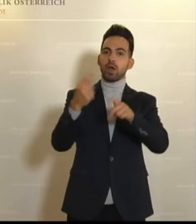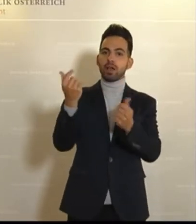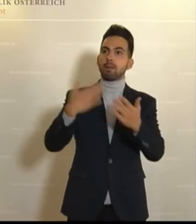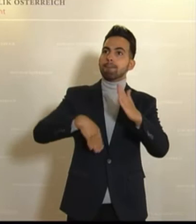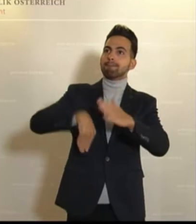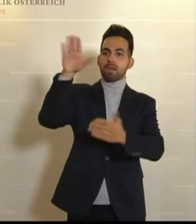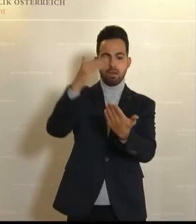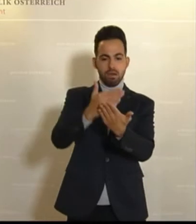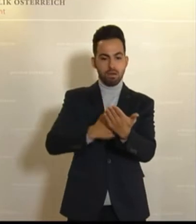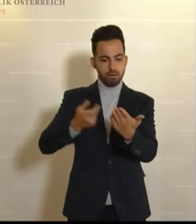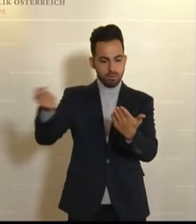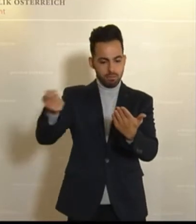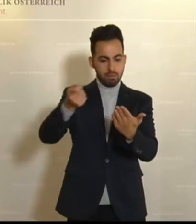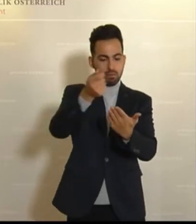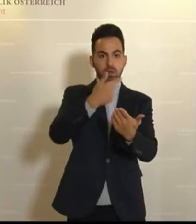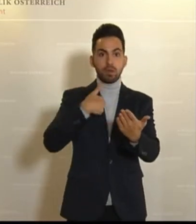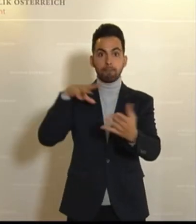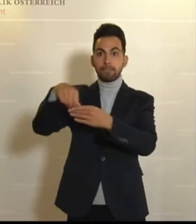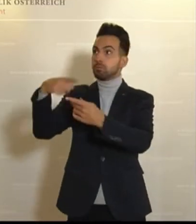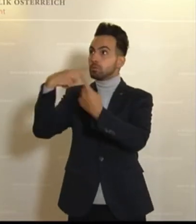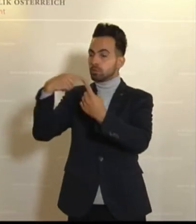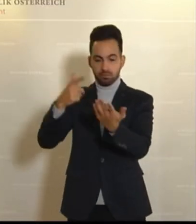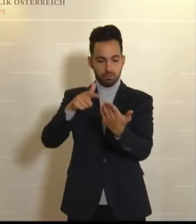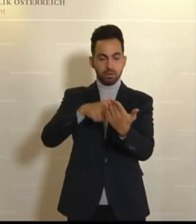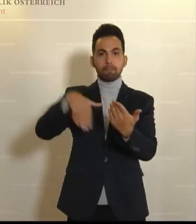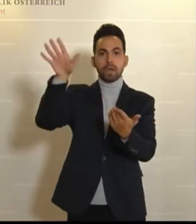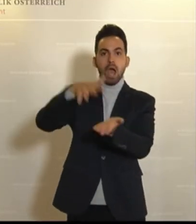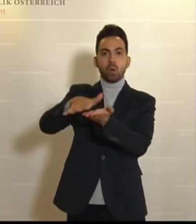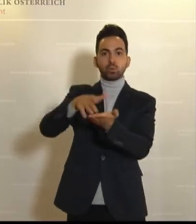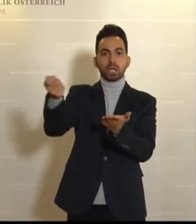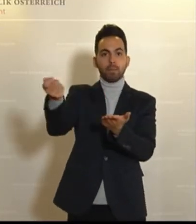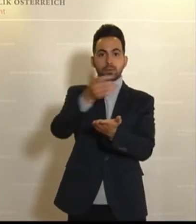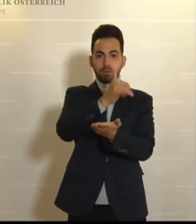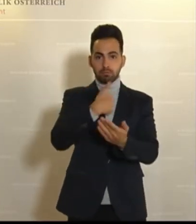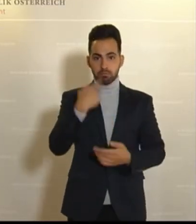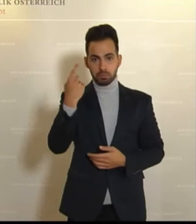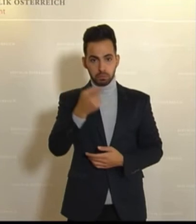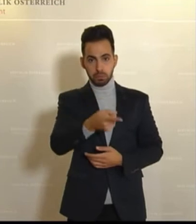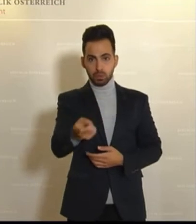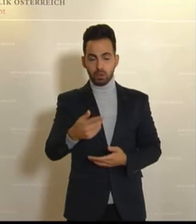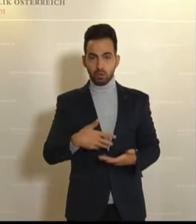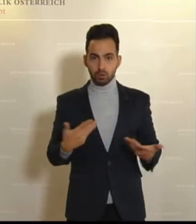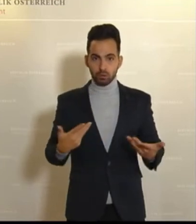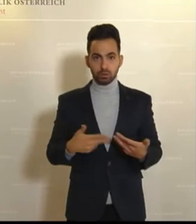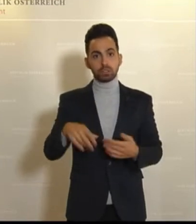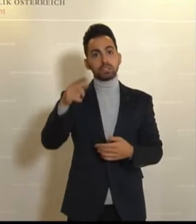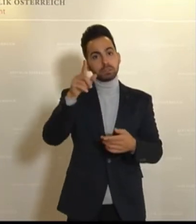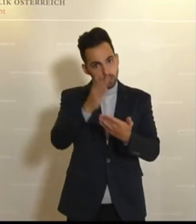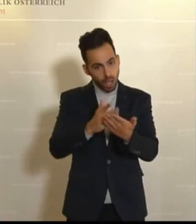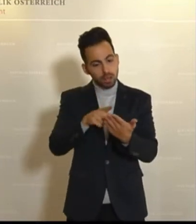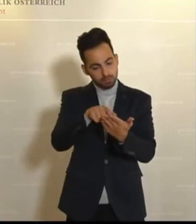geben in allen Kategorien, wo sie mitreden können, mehr Geld aus. Und da bin ich übrigens durchaus der Meinung, dass das mitunter sinnvoll